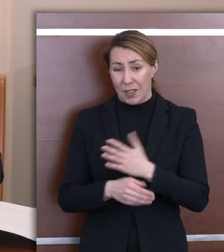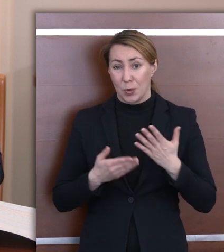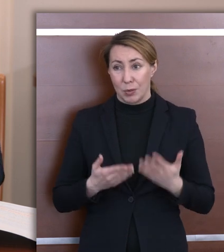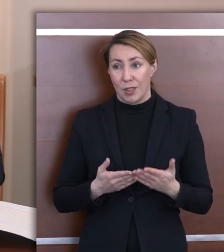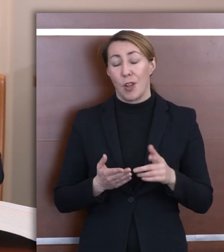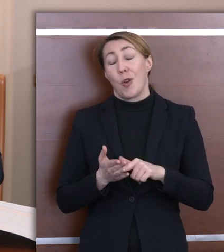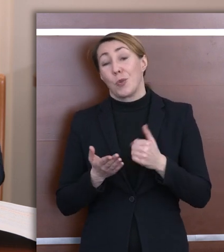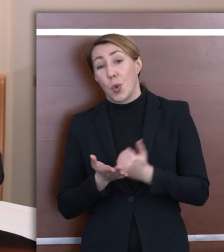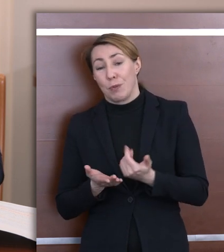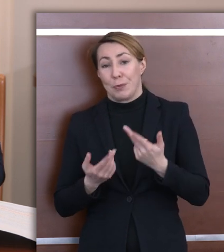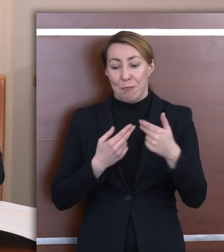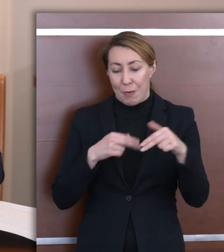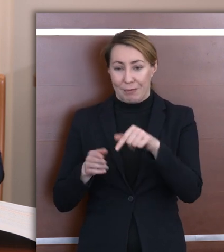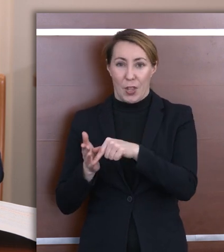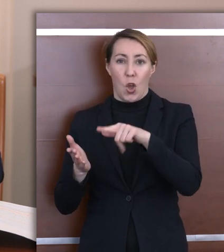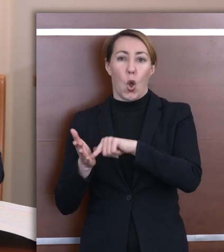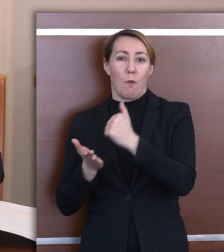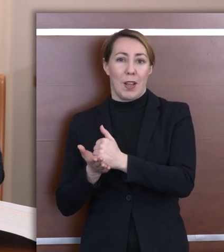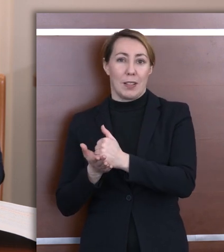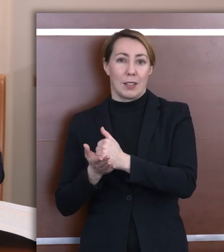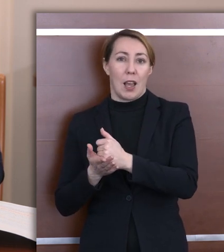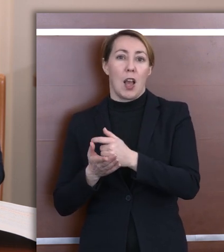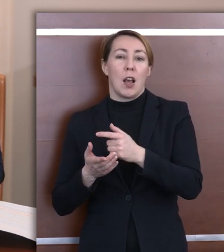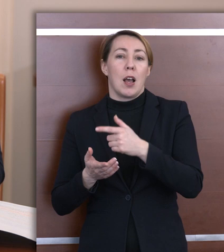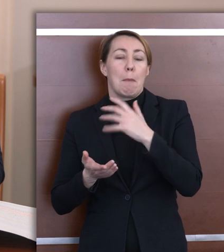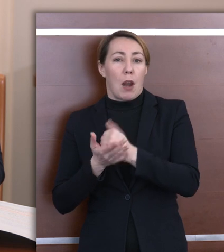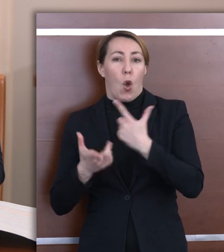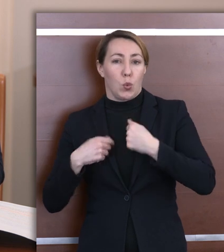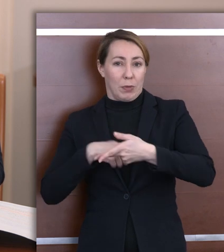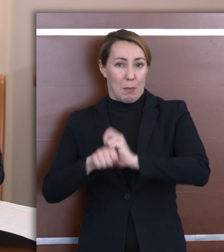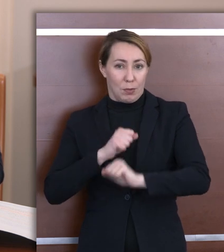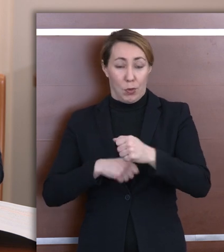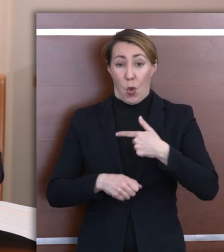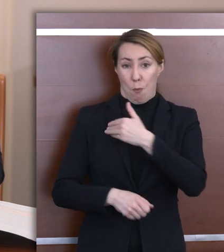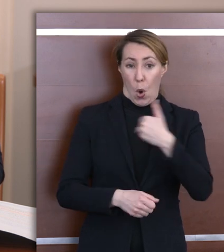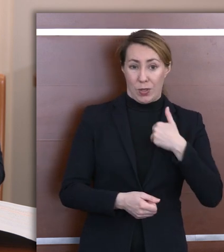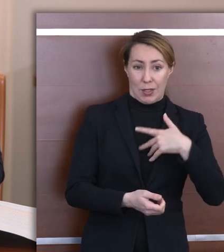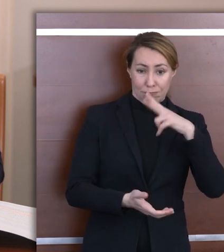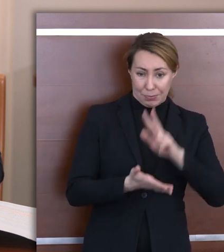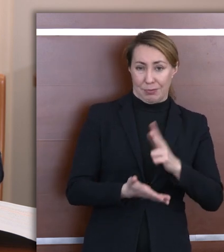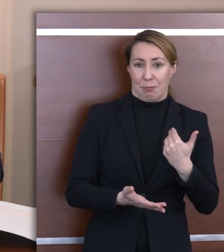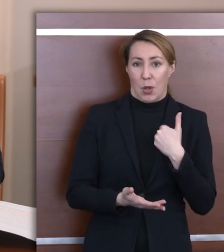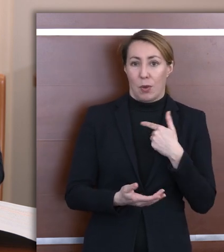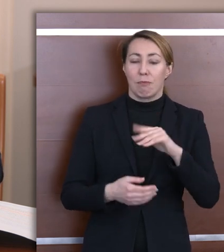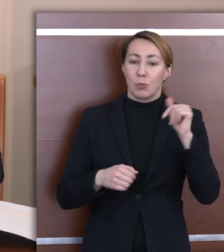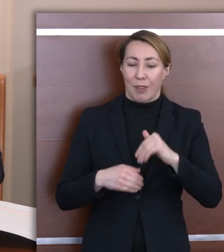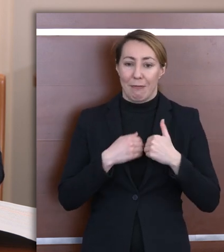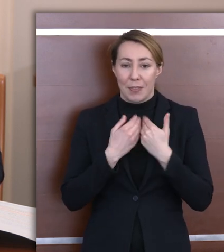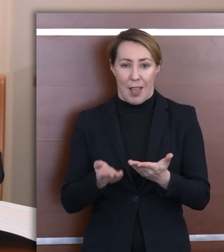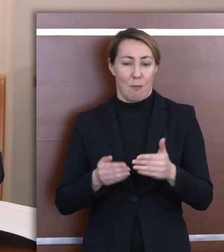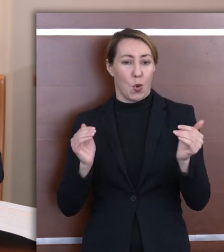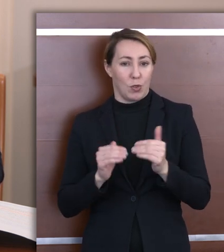z tym tutaj znowu odwołam się do konwencji o prawach osób niepełnosprawnych, w której Polska zobowiązała się do zapewnienia możliwości